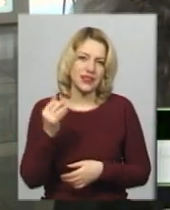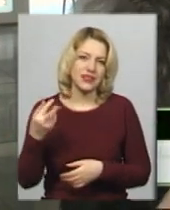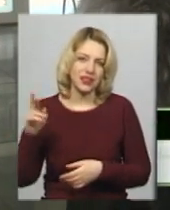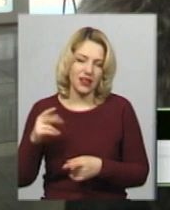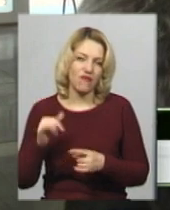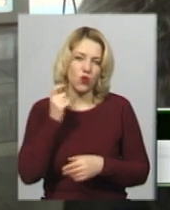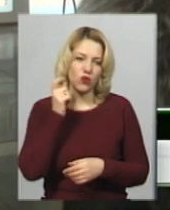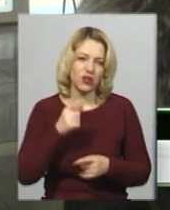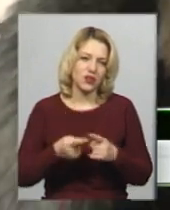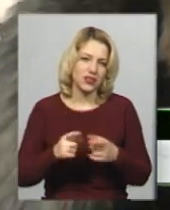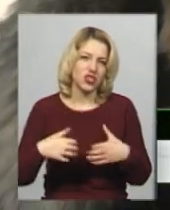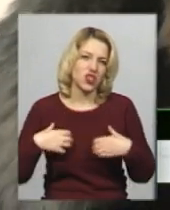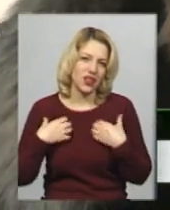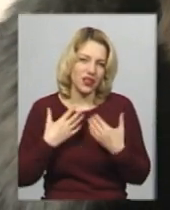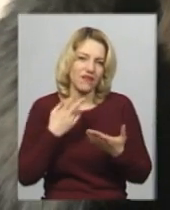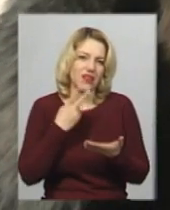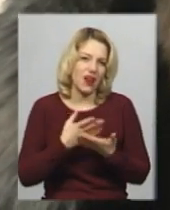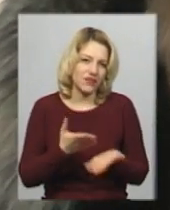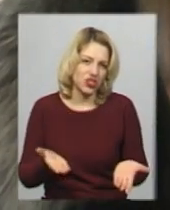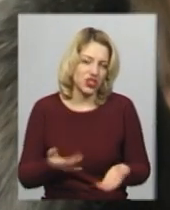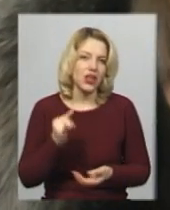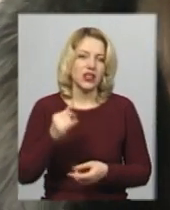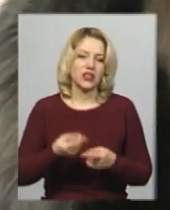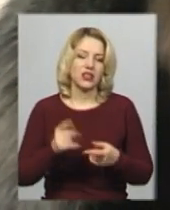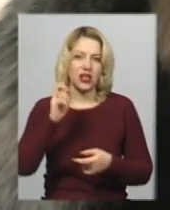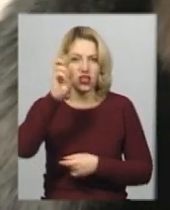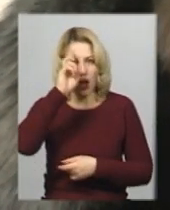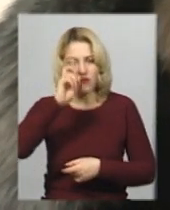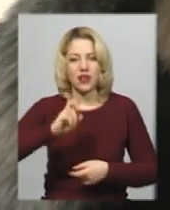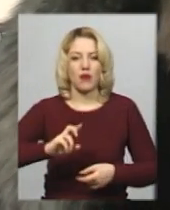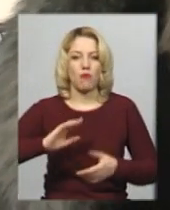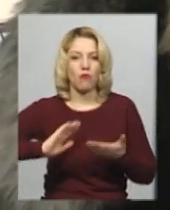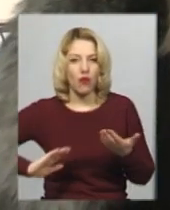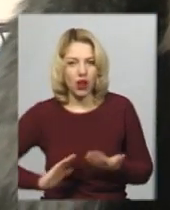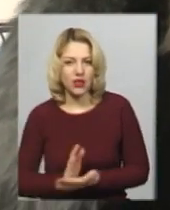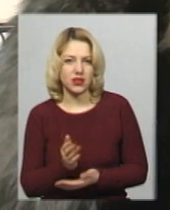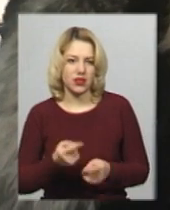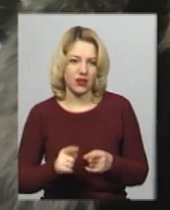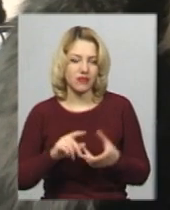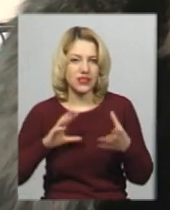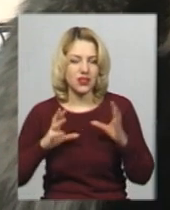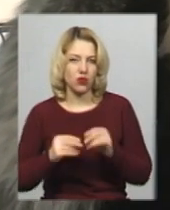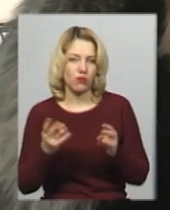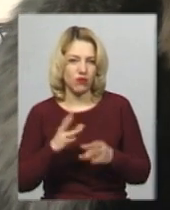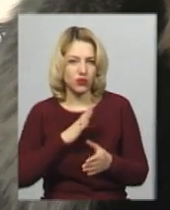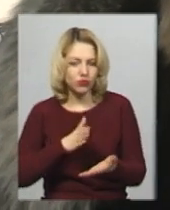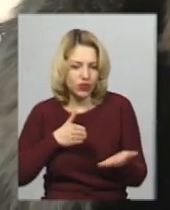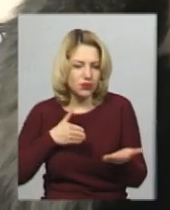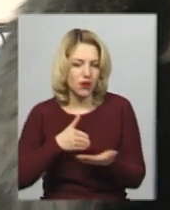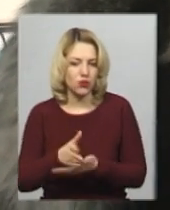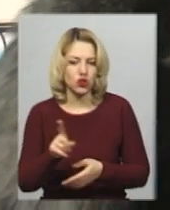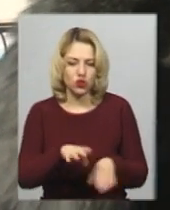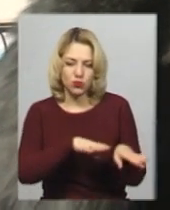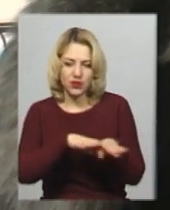це жахливе явище. Державна політика і в цілому дії держави мають бути спрямовані на те, щоб рівень,